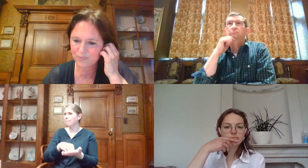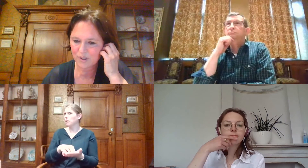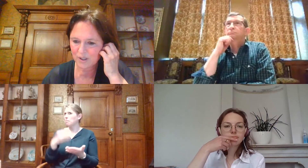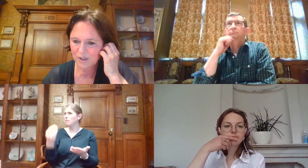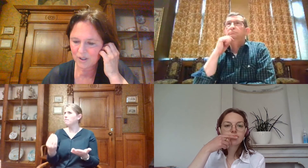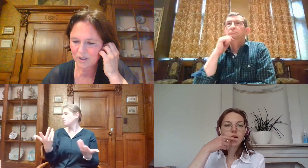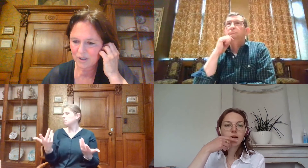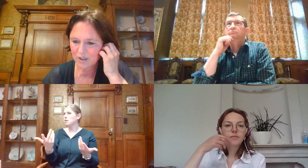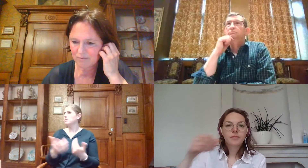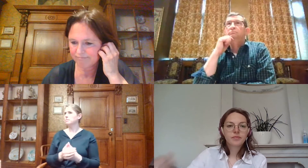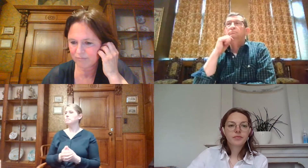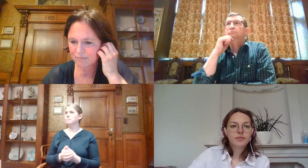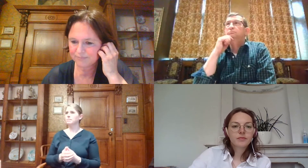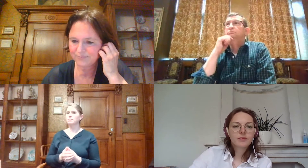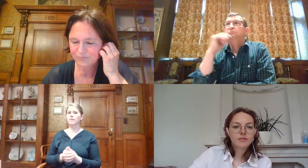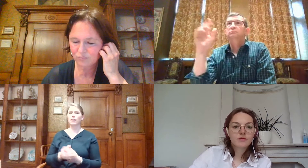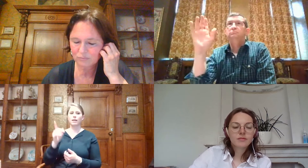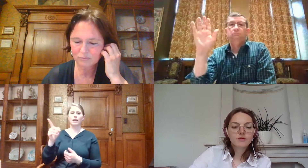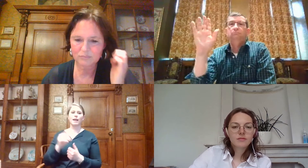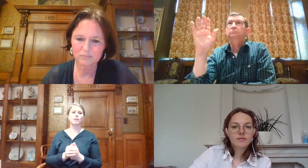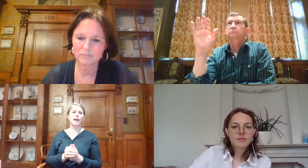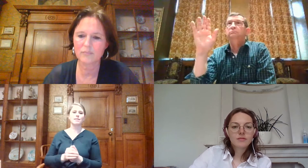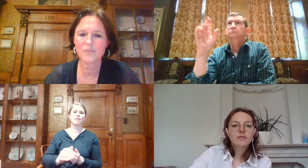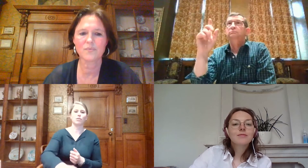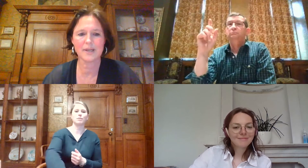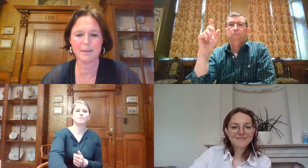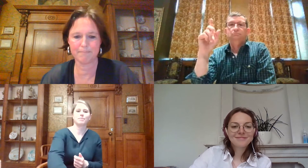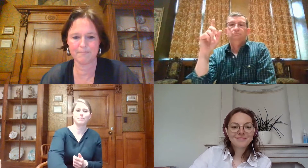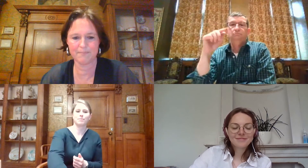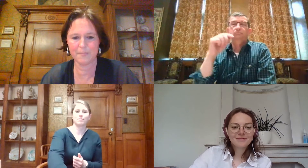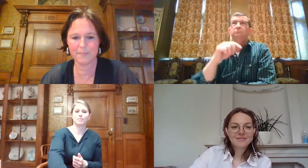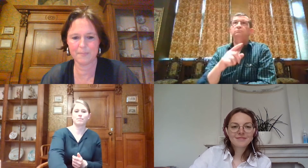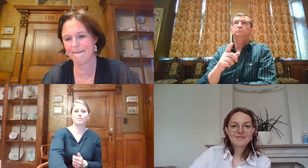ja. Jari, wat vragen ze aan het doen?